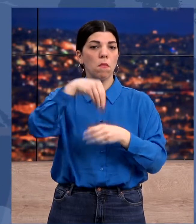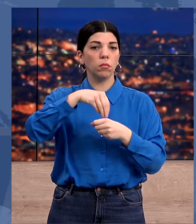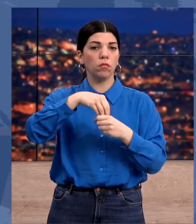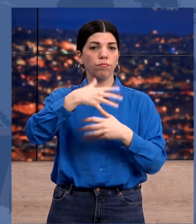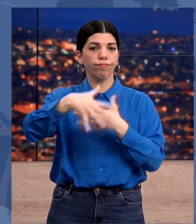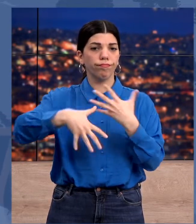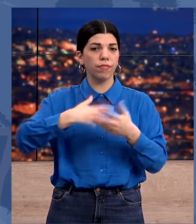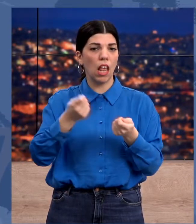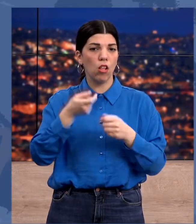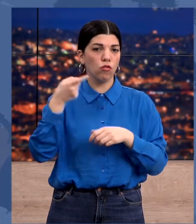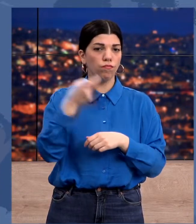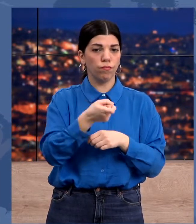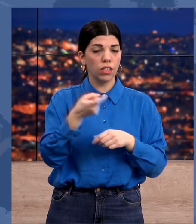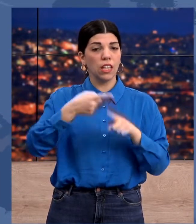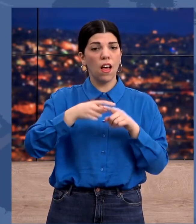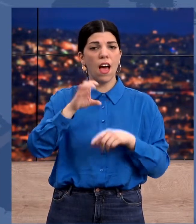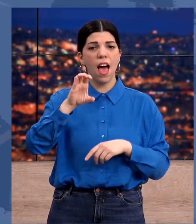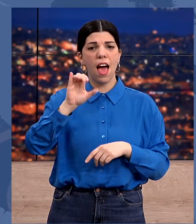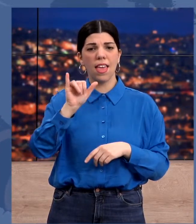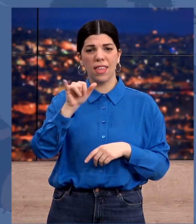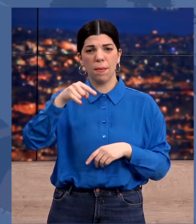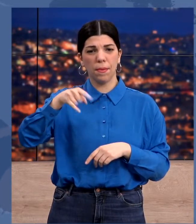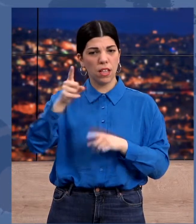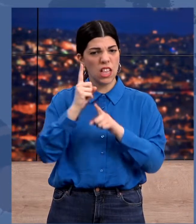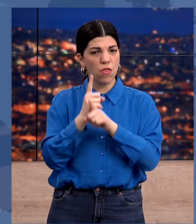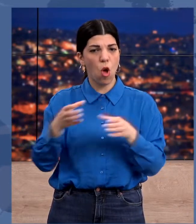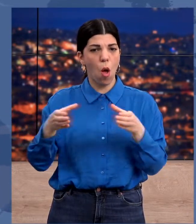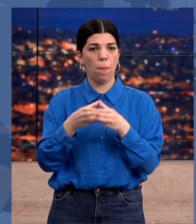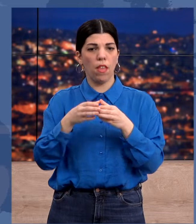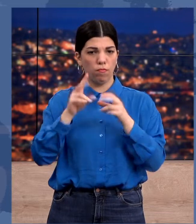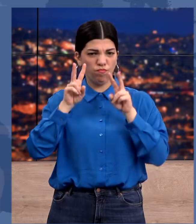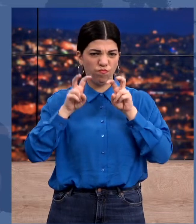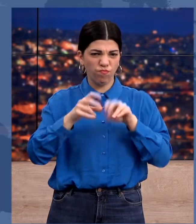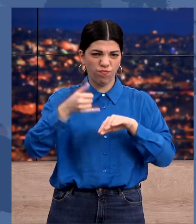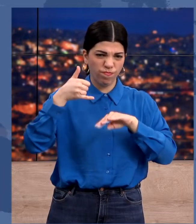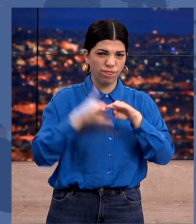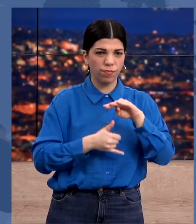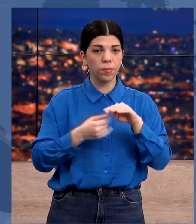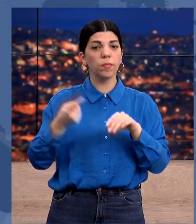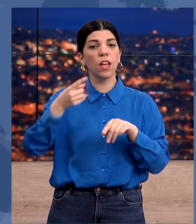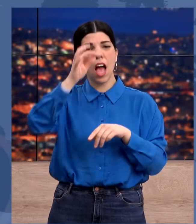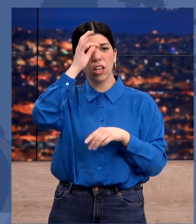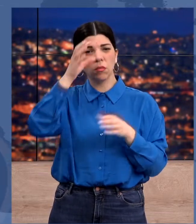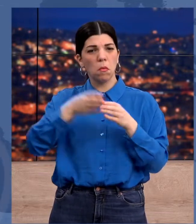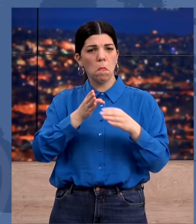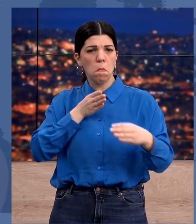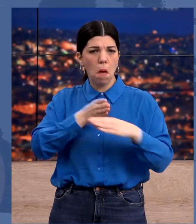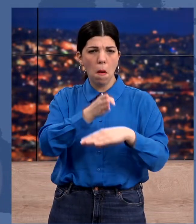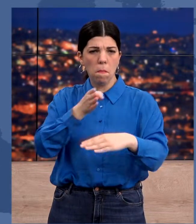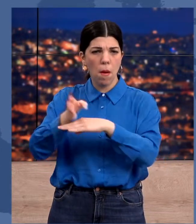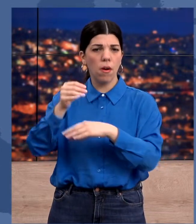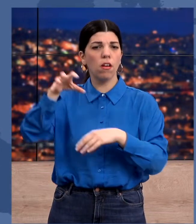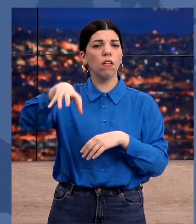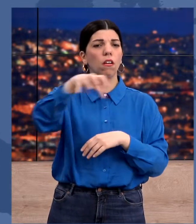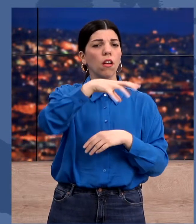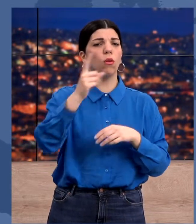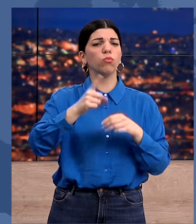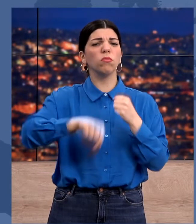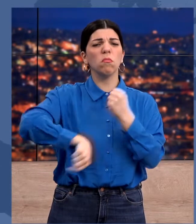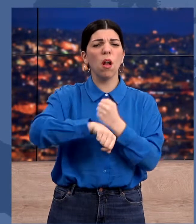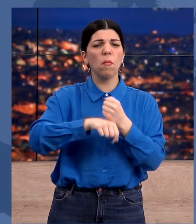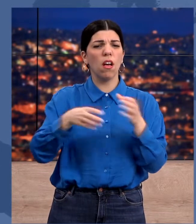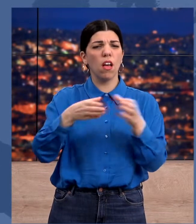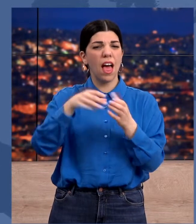εξηχνίαση της δολοφονίας συμμετέχει και η ΕΙΠ, ενώ έφοδο πραγματοποίησαν αστυνομικές δυνάμεις σε συνδέσμους οπαδών στην Αττική.